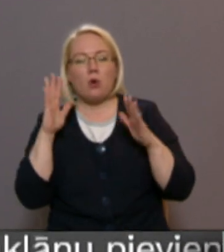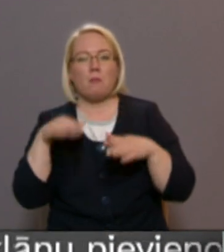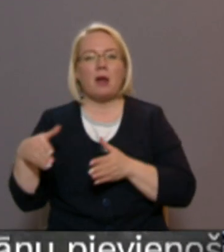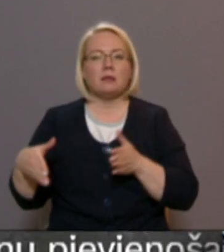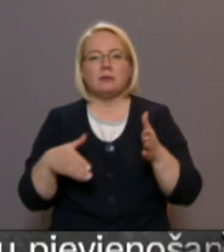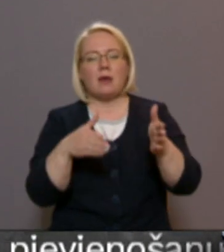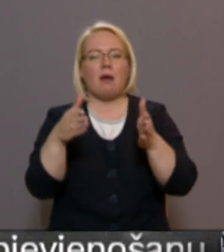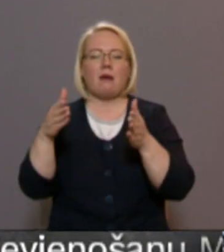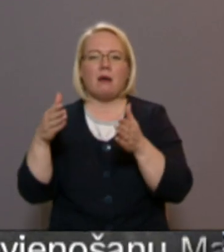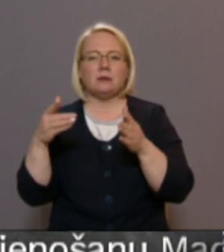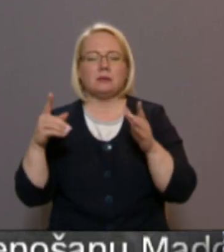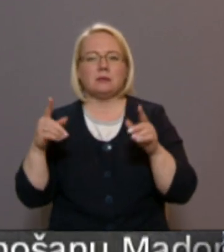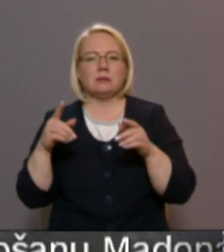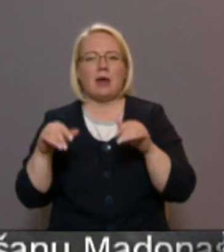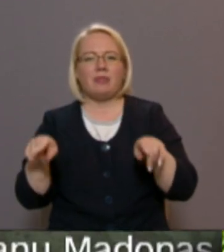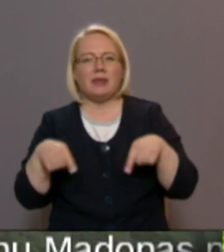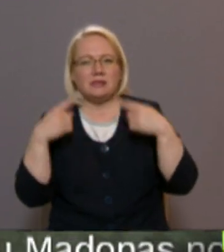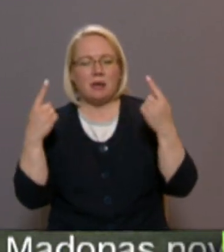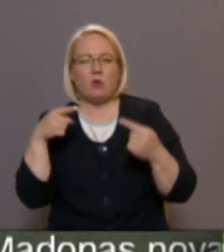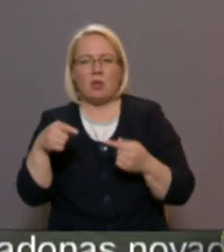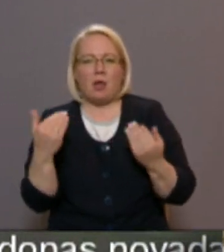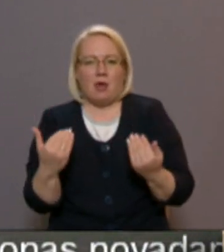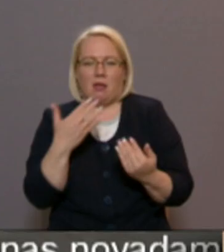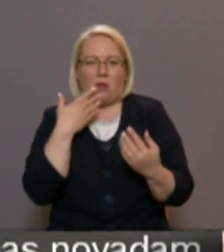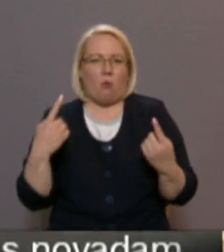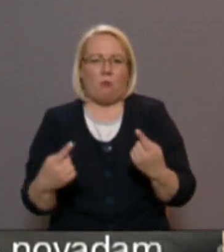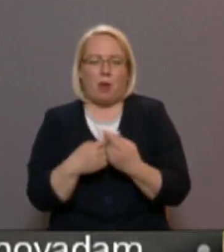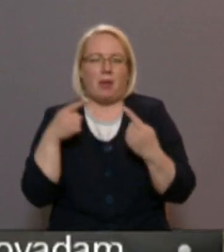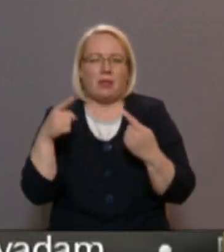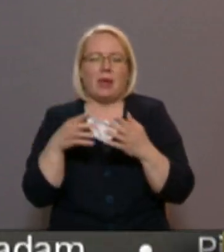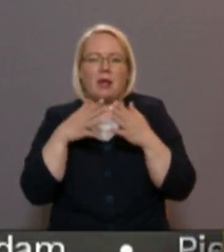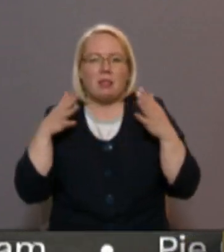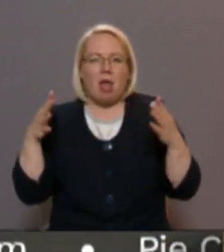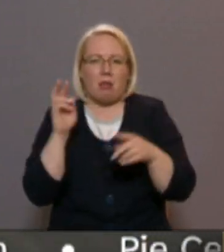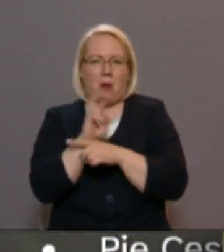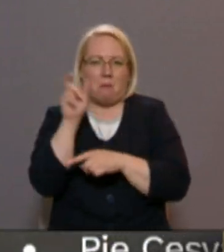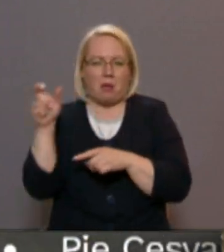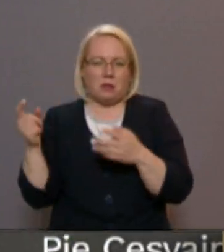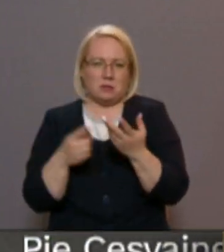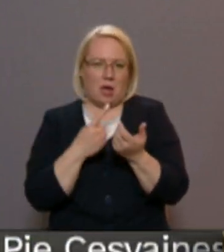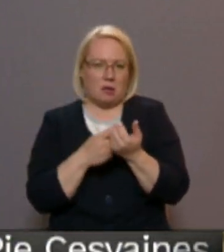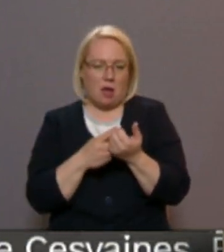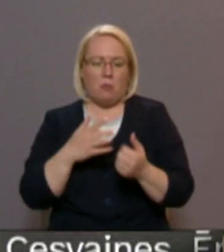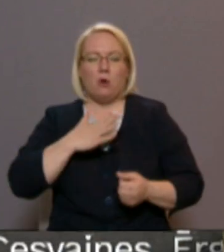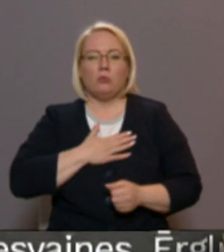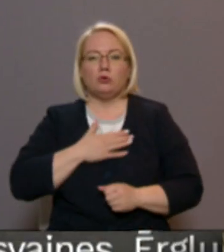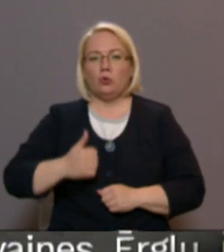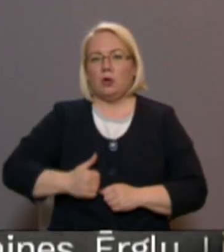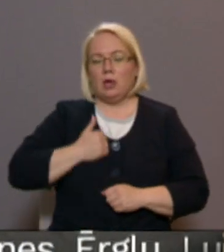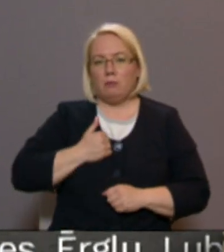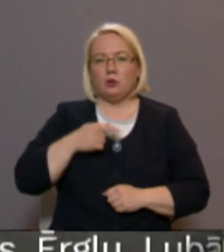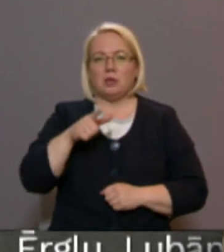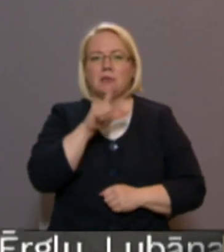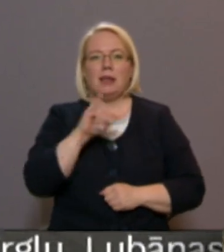infrastruktūras attīstību, jo šobrīd tā nav piemērota tik lielam apmeklētāju skaitam. Mūsu īpašums, tas ir līču